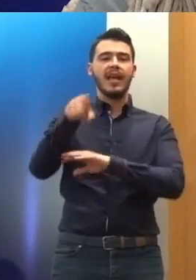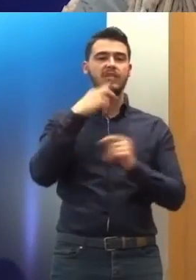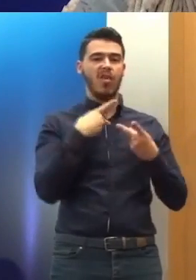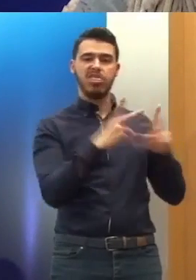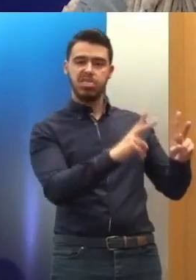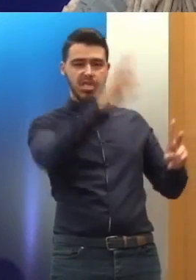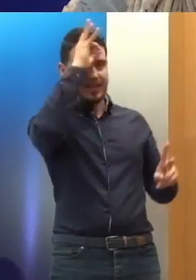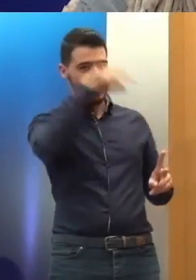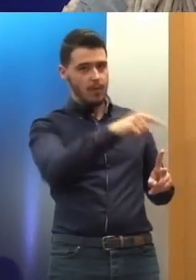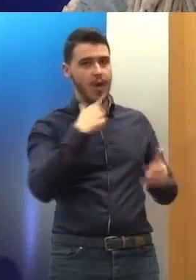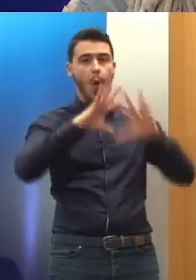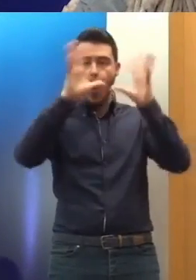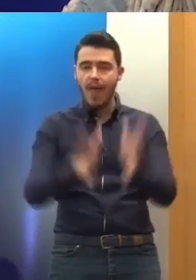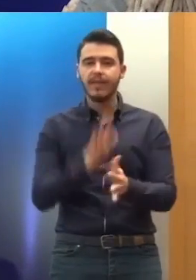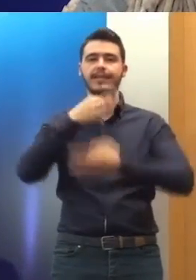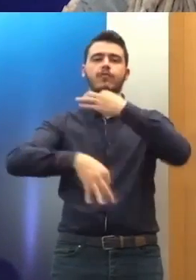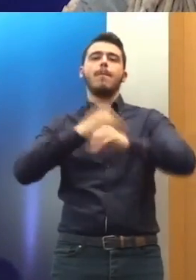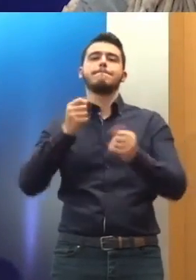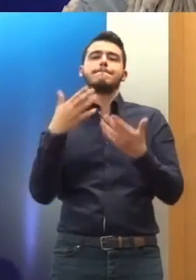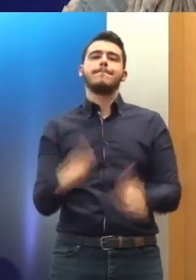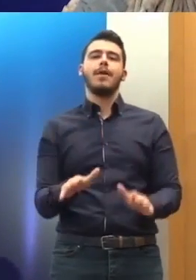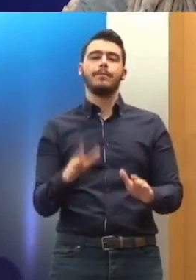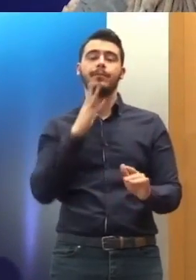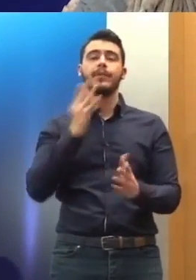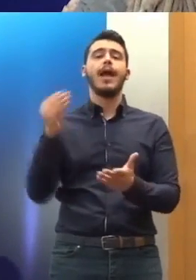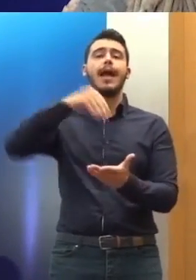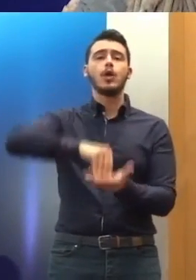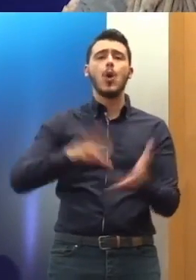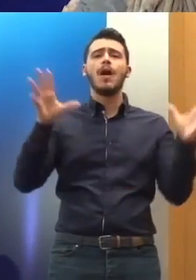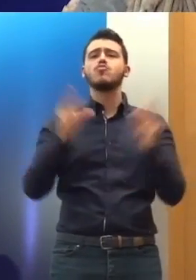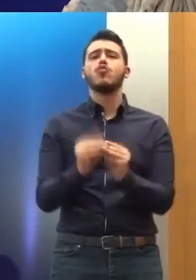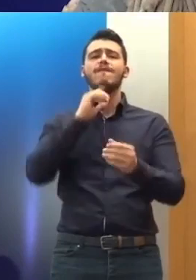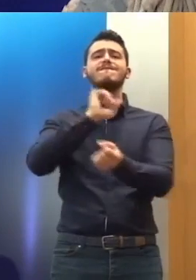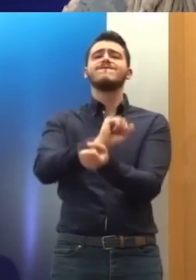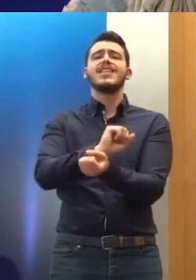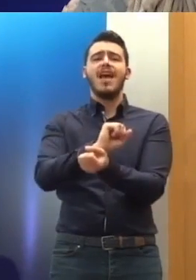Στον τομέα των φυλακών η κατάσταση θεωρείται ότι έχει φτάσει σε ένα κριτικό σημείο